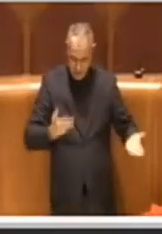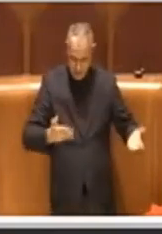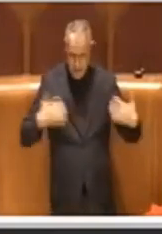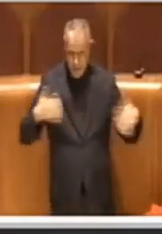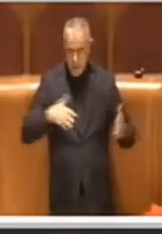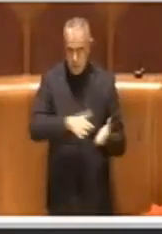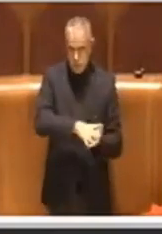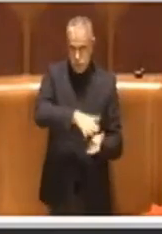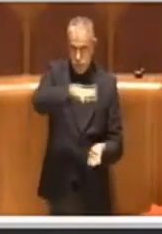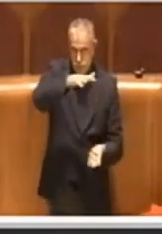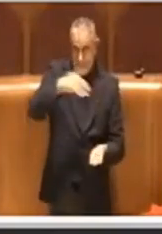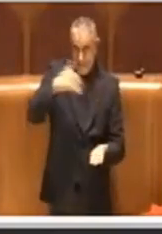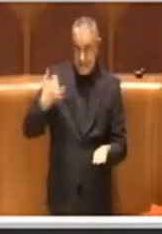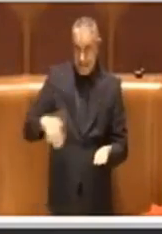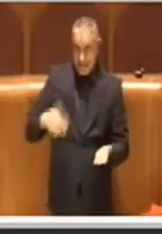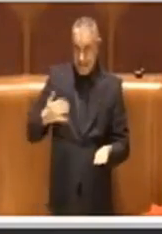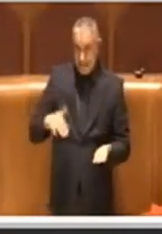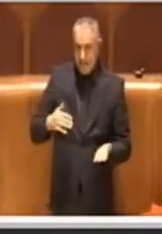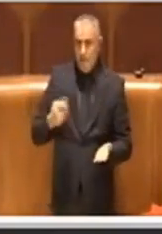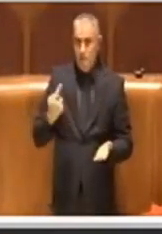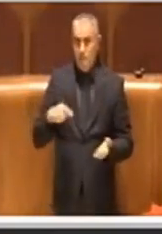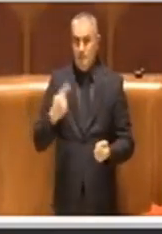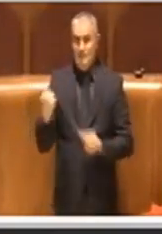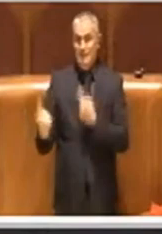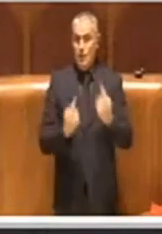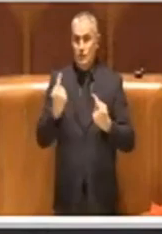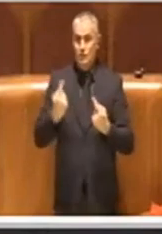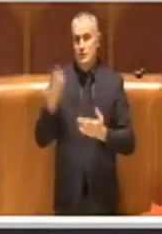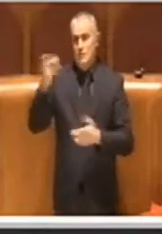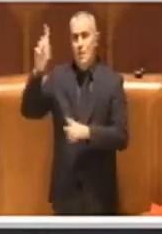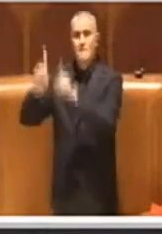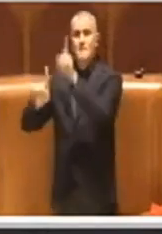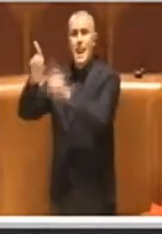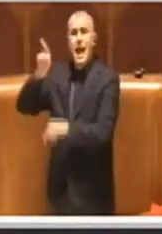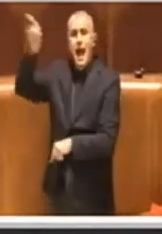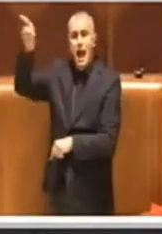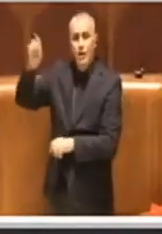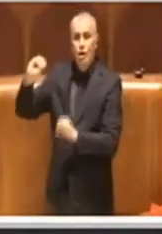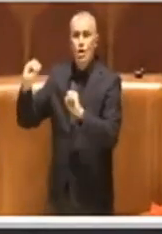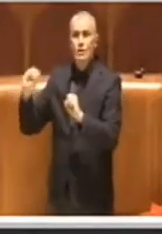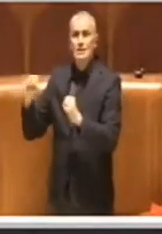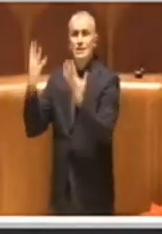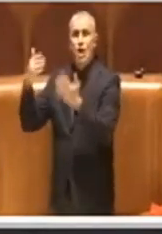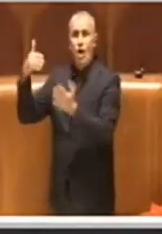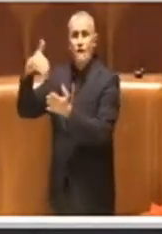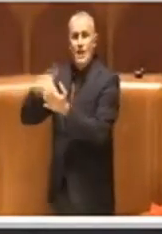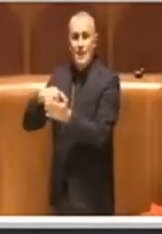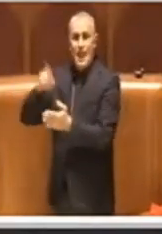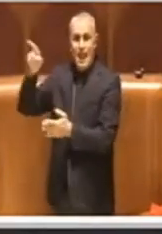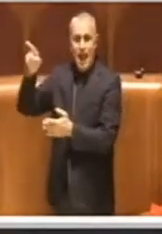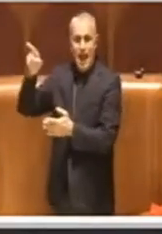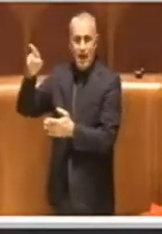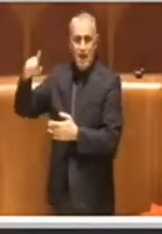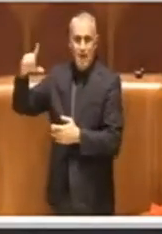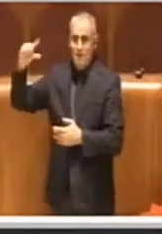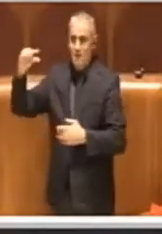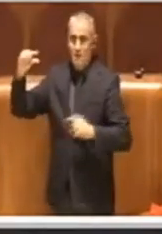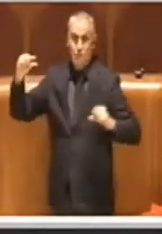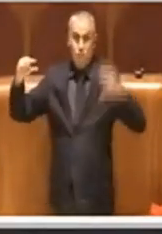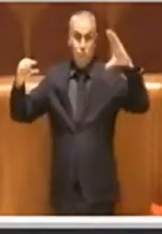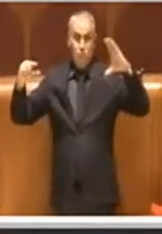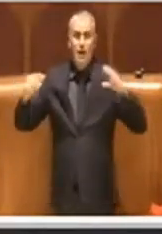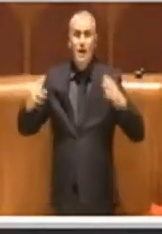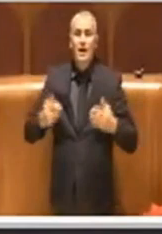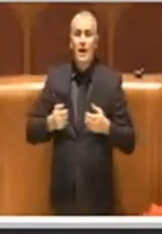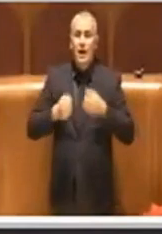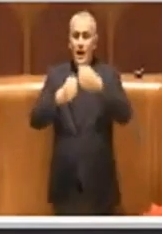per dare un po' il quadro alla situazione nella città di Milano sono state 19 mila le domande e la